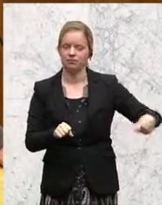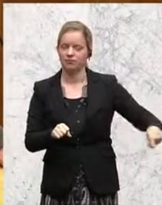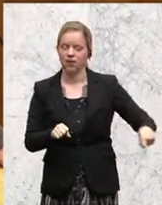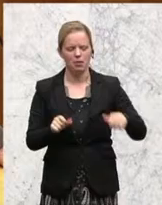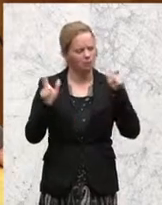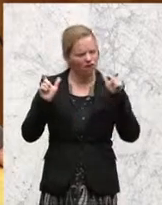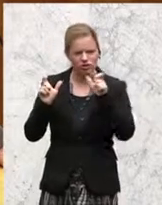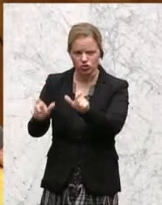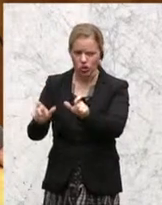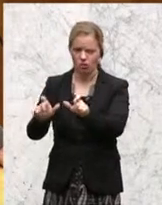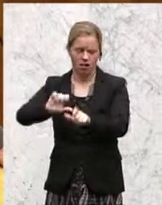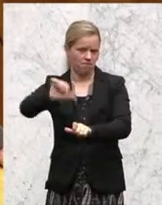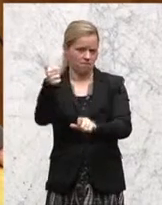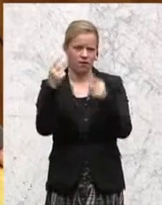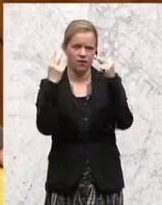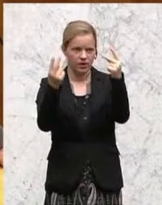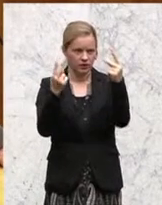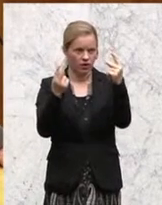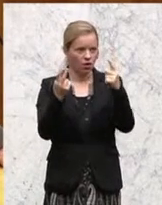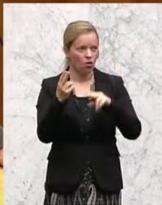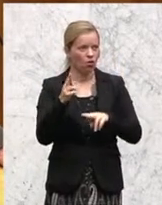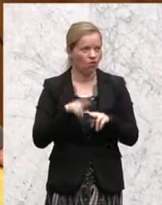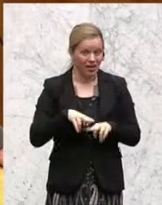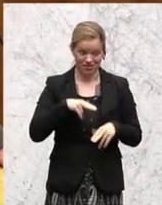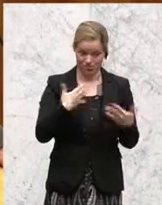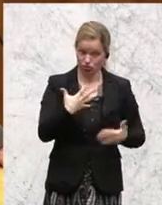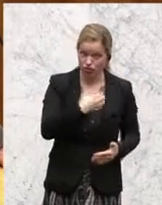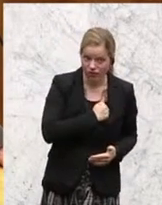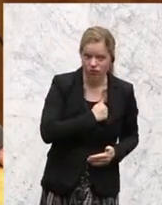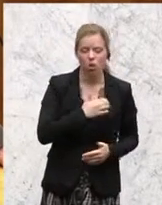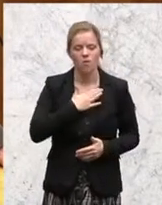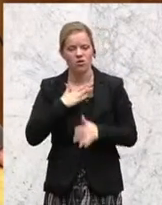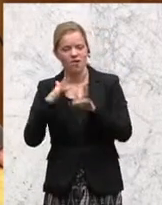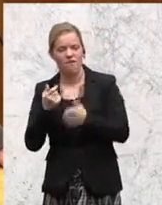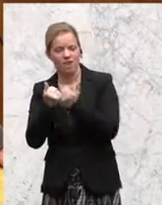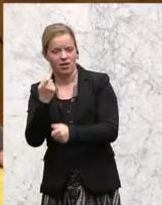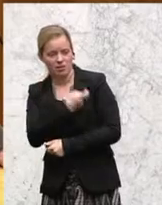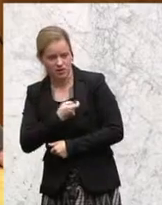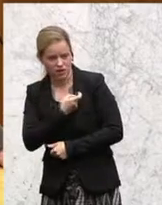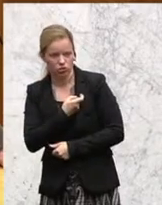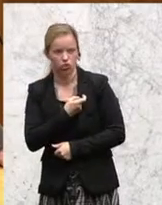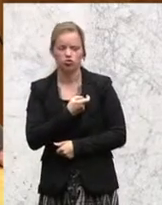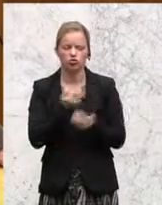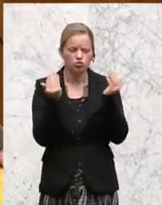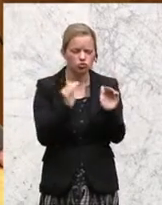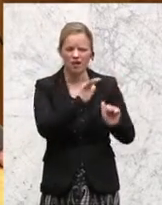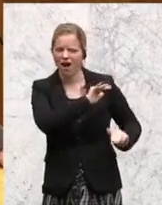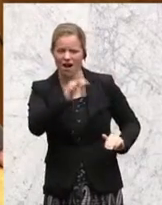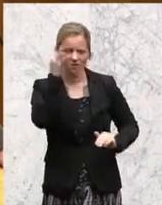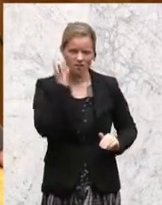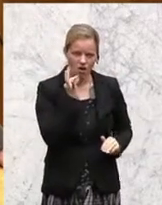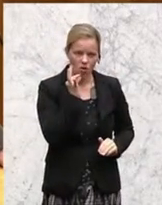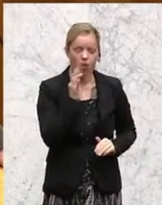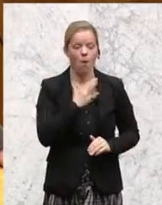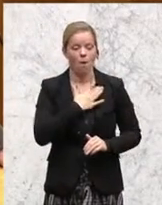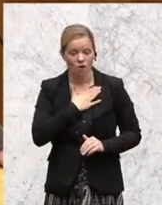Und wenn wir das nicht schaffen, trotz freiheitlicher Partei, und wenn wir nicht den Schutz aller Frauen schaffen, trotz und gegen